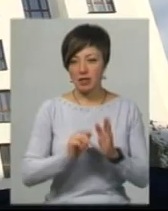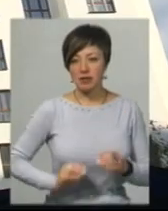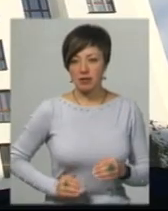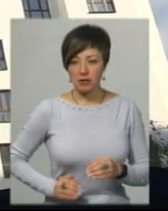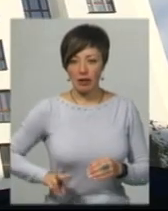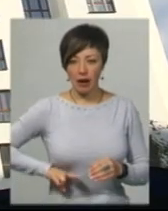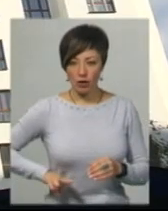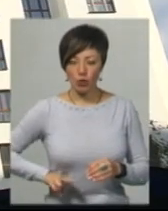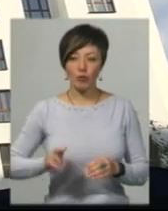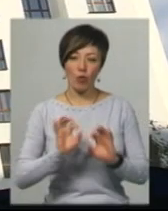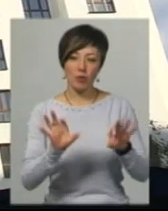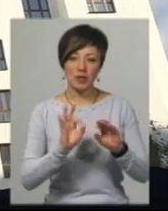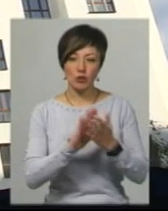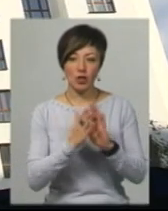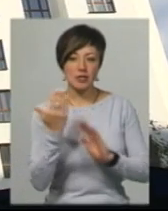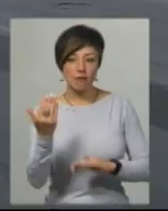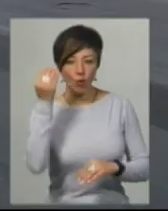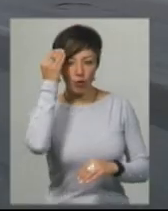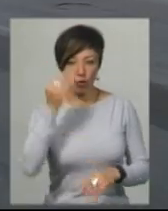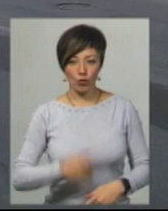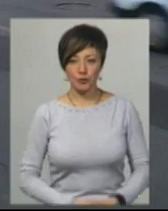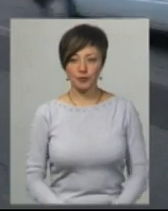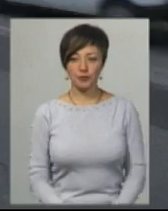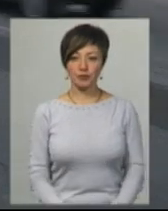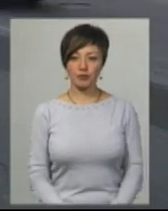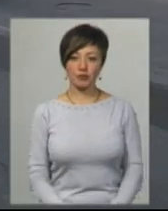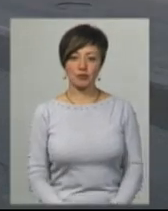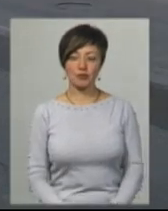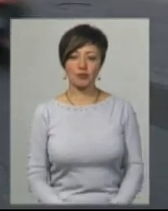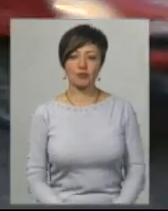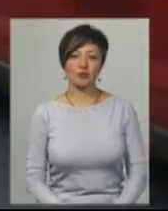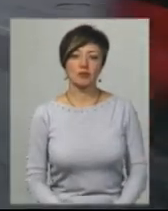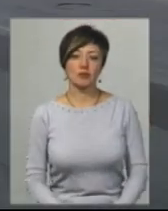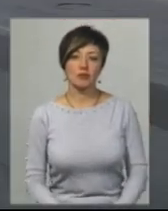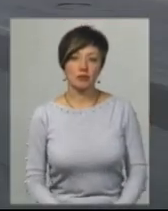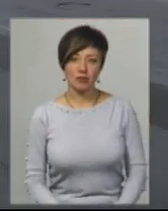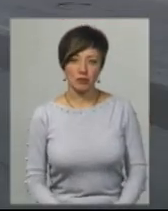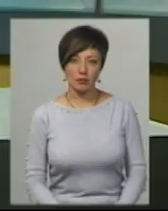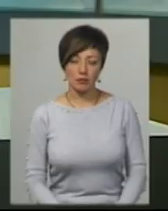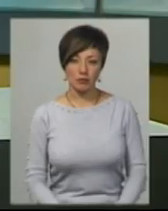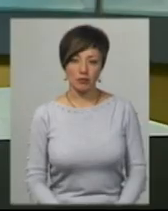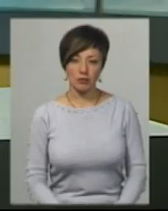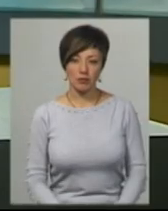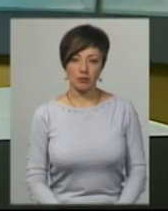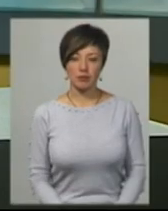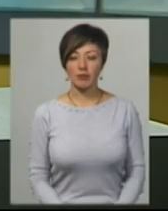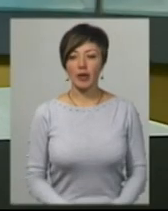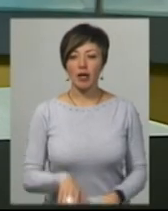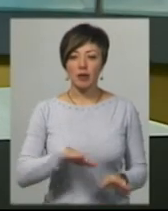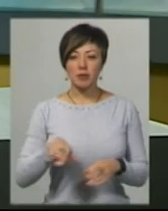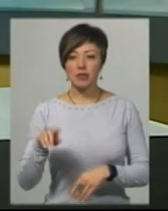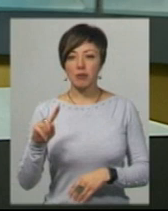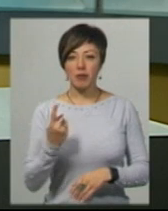змогу прокоментувати ситуацію зі свого боку. Світлана Поробок, Олександр Горішевський. Новини на Суспільному. Хмельницький. Після